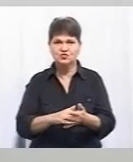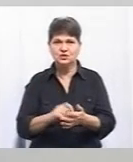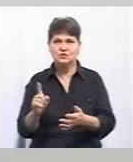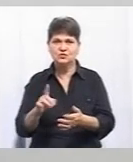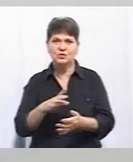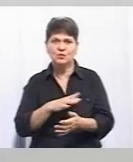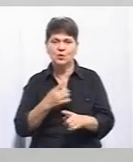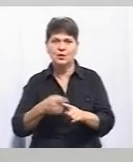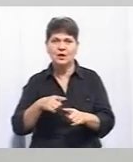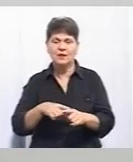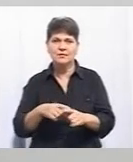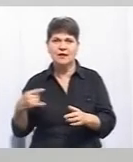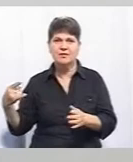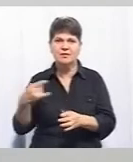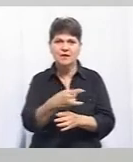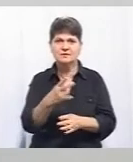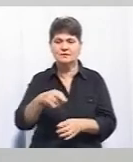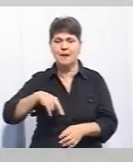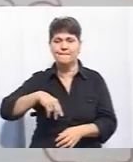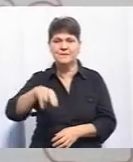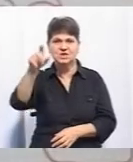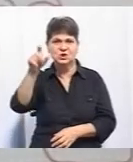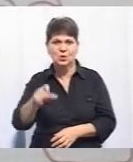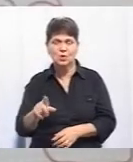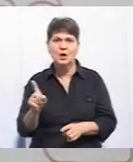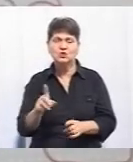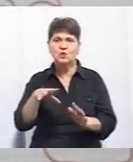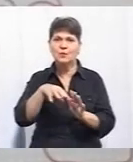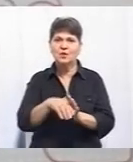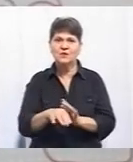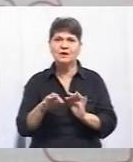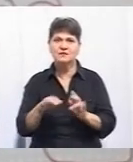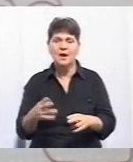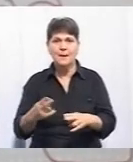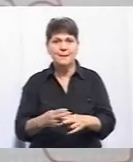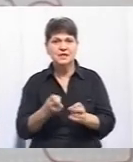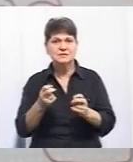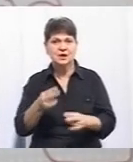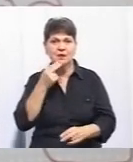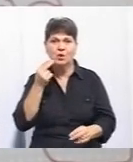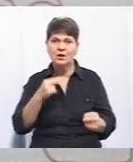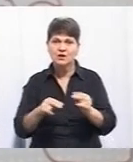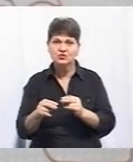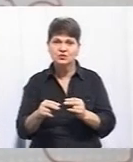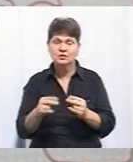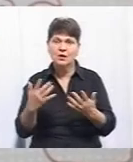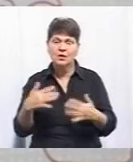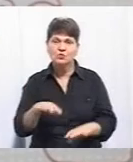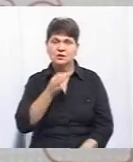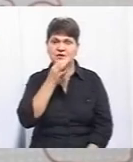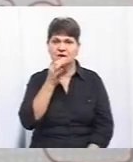відбулося, це наїзд на пішохода. Щоб впроваджувати заходи покращення безпеки дорожнього руху, як вже сказав